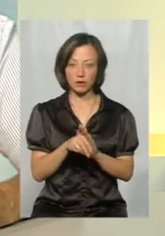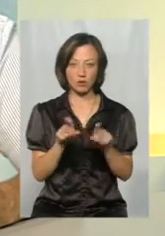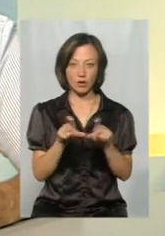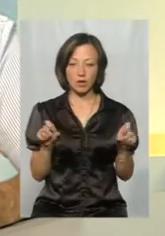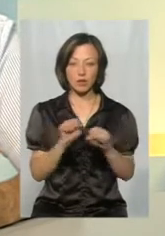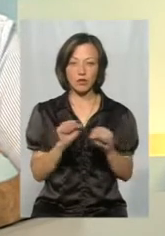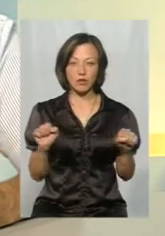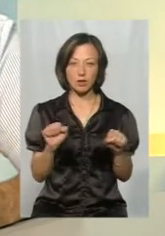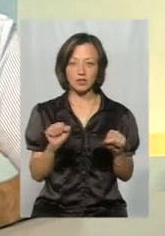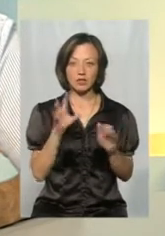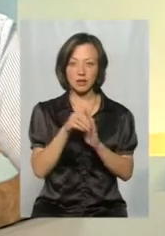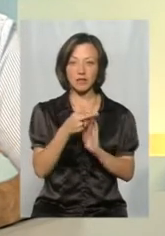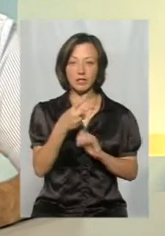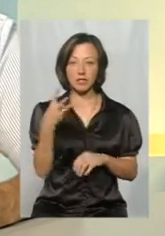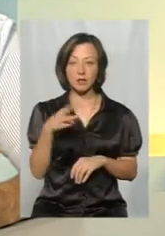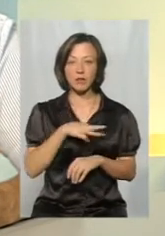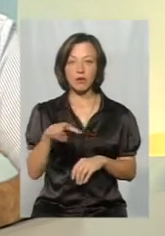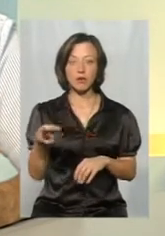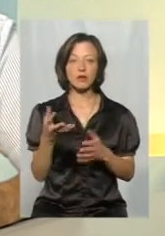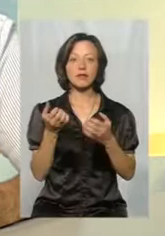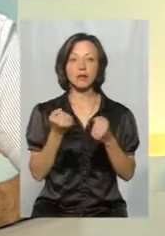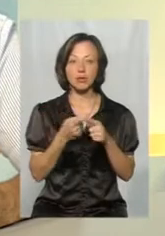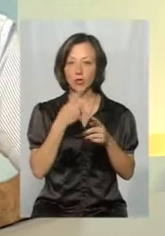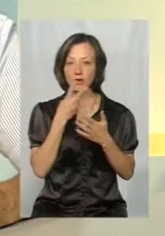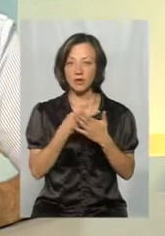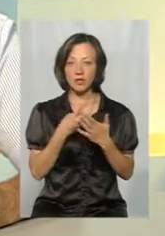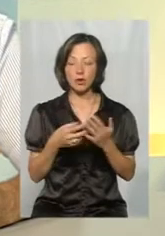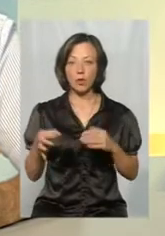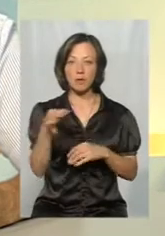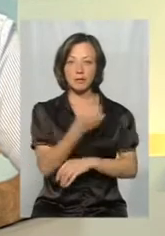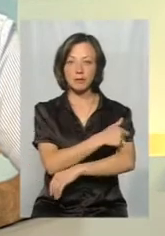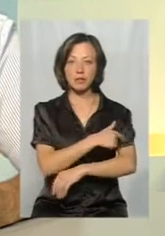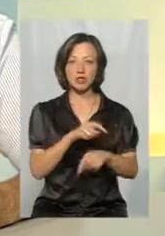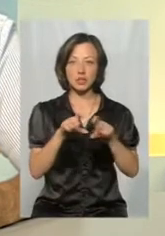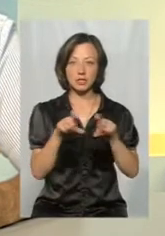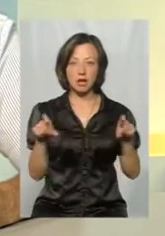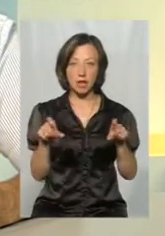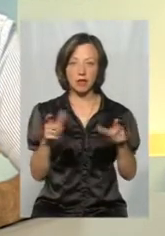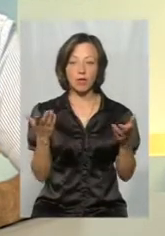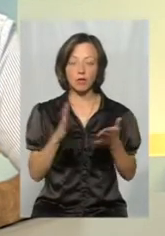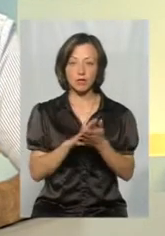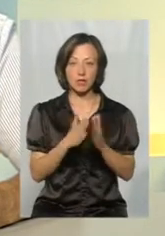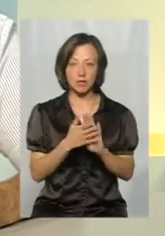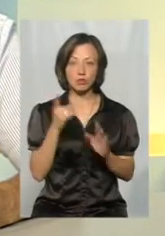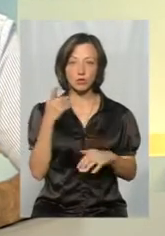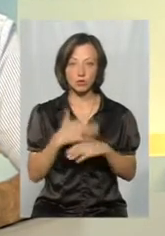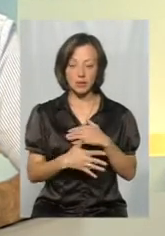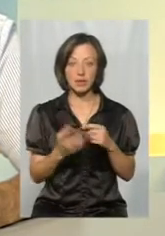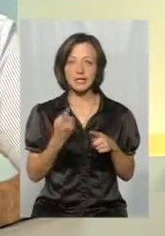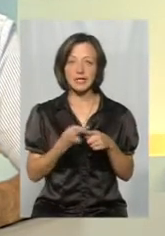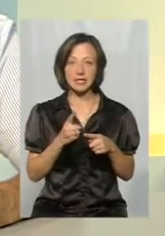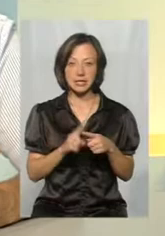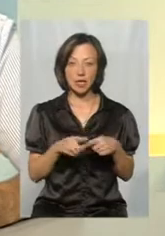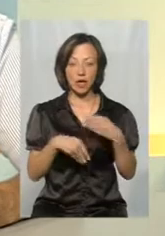можна загнати 23 мільйони. Але у кого ми взяли? Подивіться наші обласні медичні заклади, в новому стані. Ви зрозумієте, це